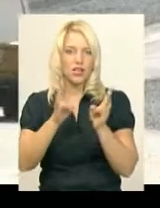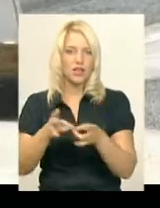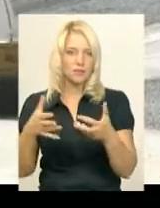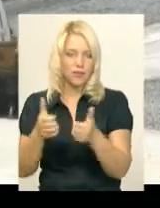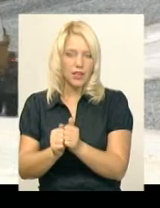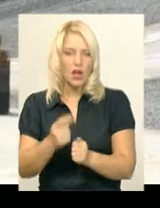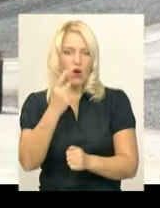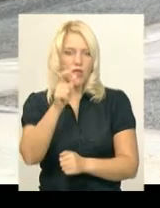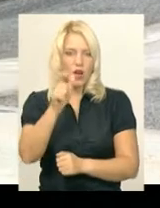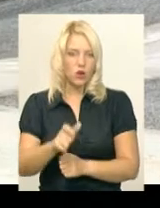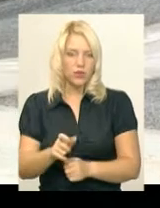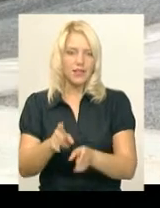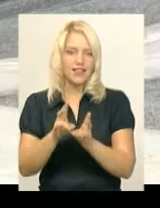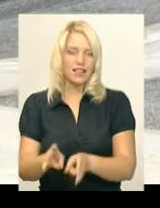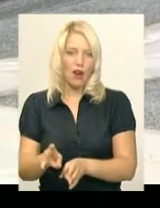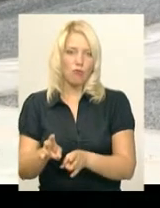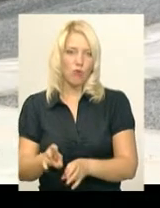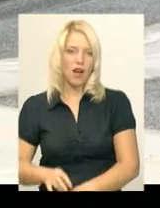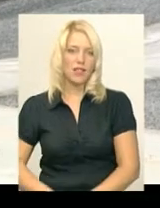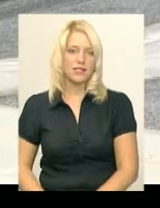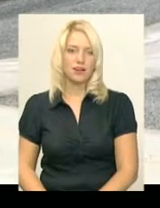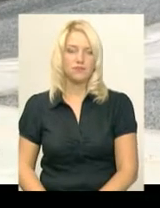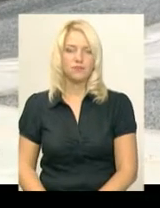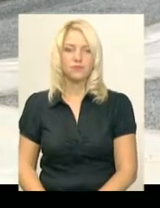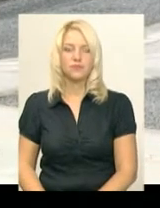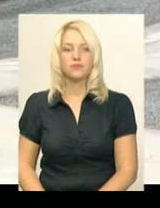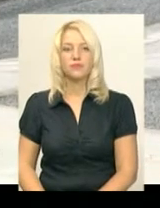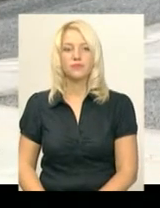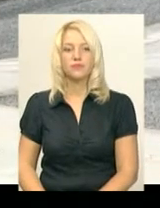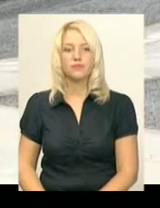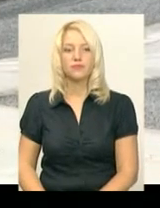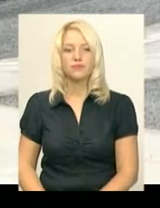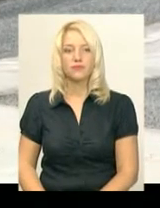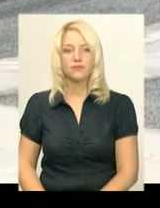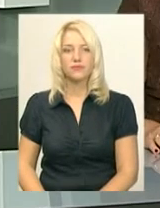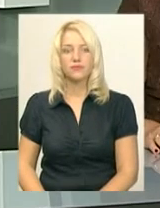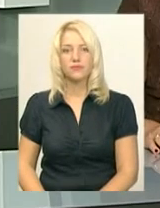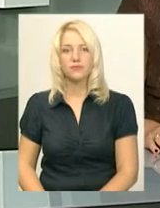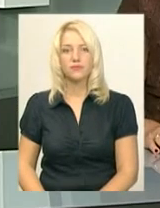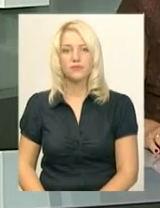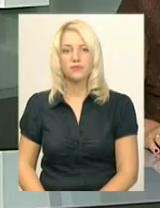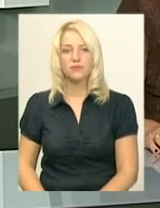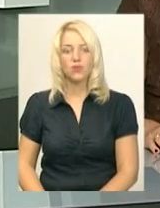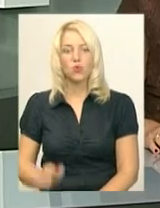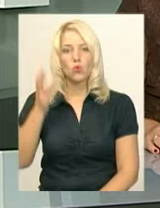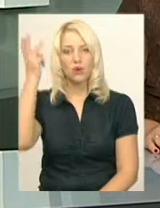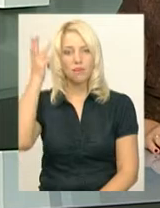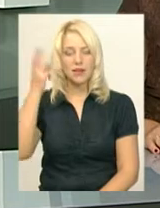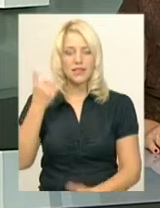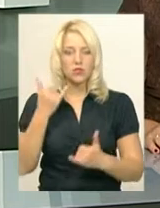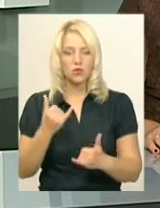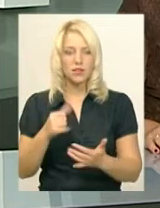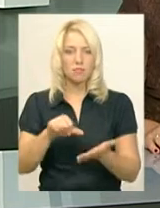пригоди, одна людина травмувалася. Світлана Поробок, Олександр Горішевський, новини Поділяцентр. У Хмельницькому